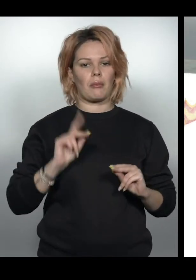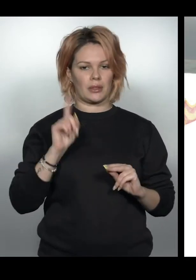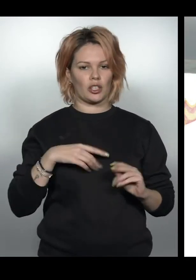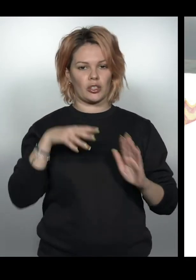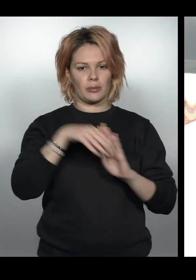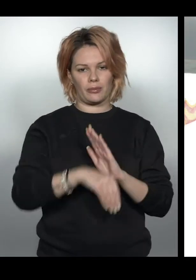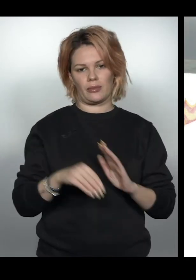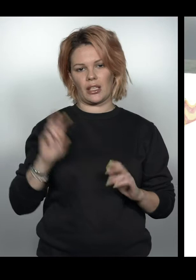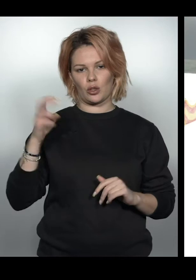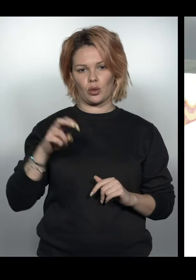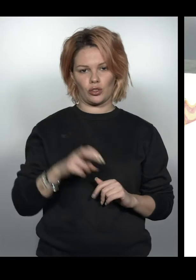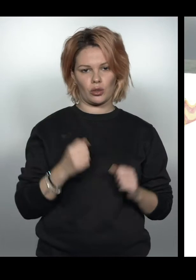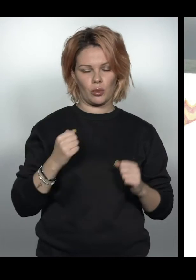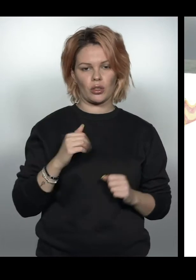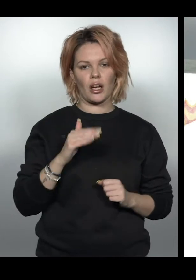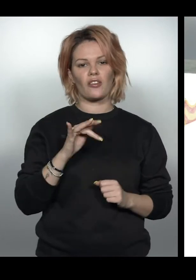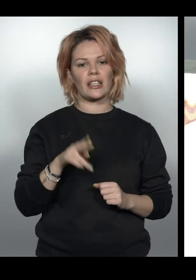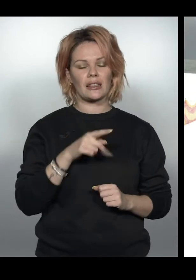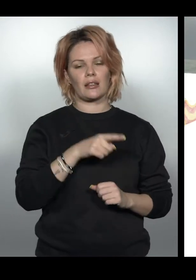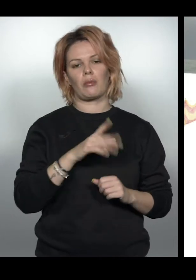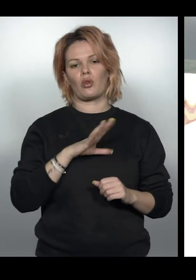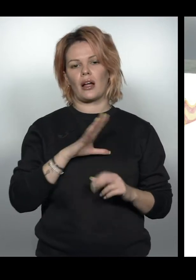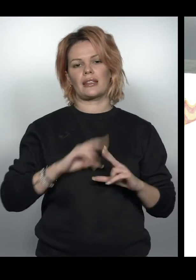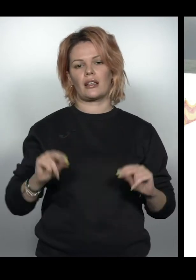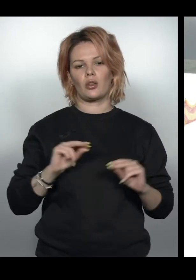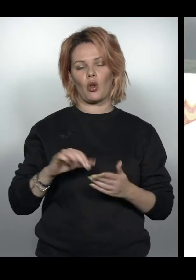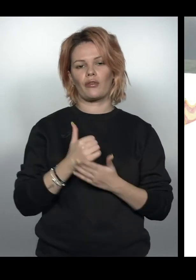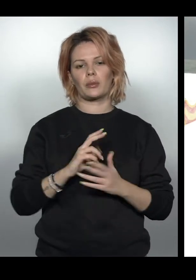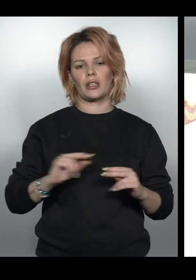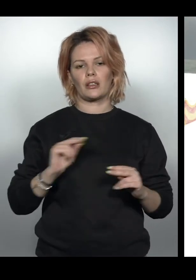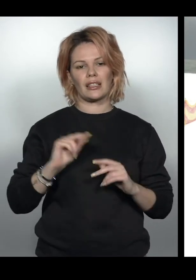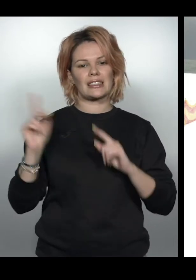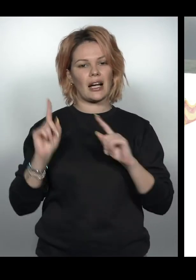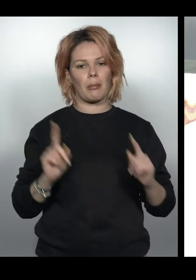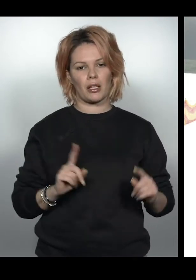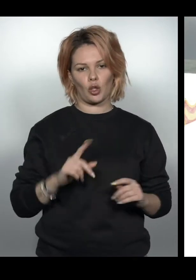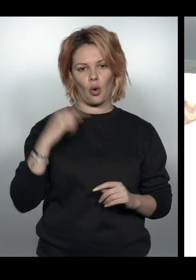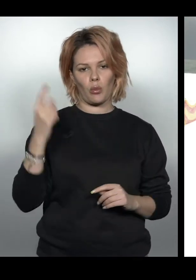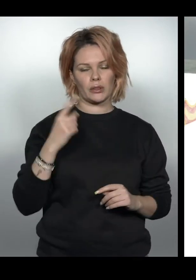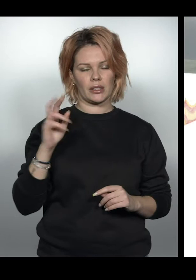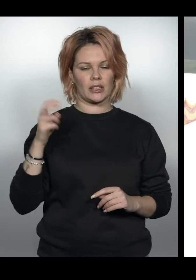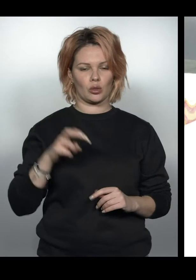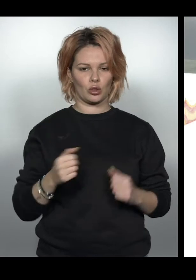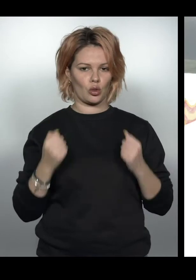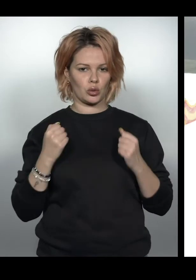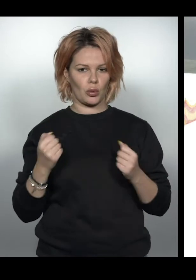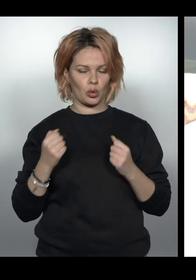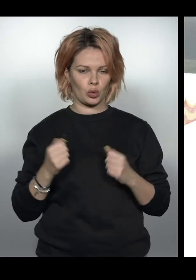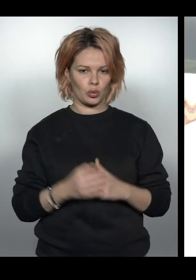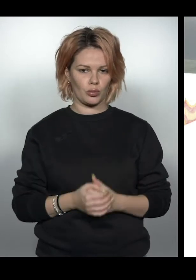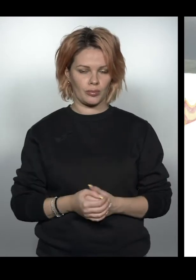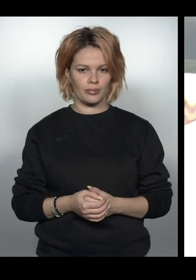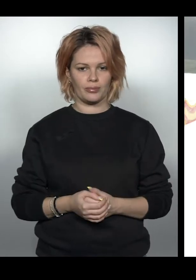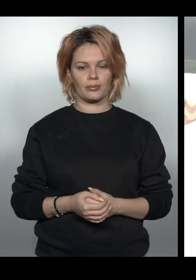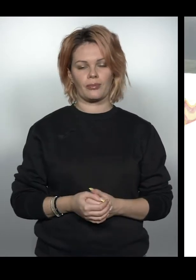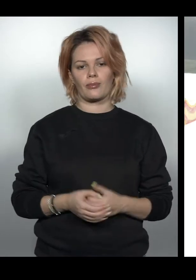спорту. Мар'яна Фрінт, вона взагалі є тренером, головним тренером Закарпатської області з гірськолижного спорту.